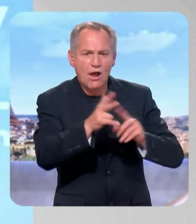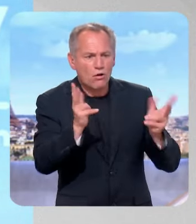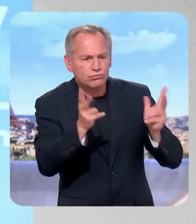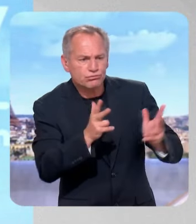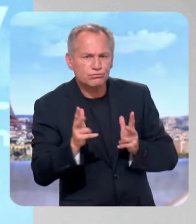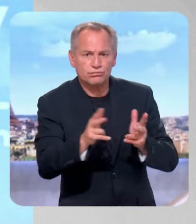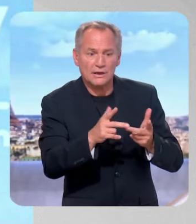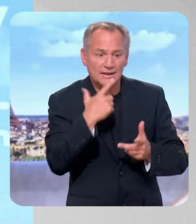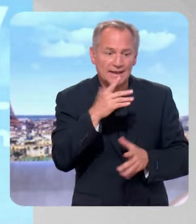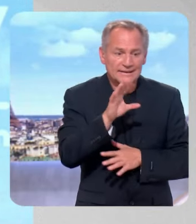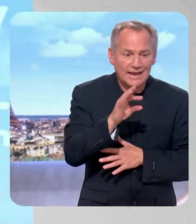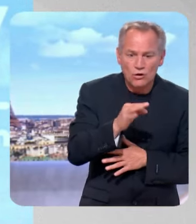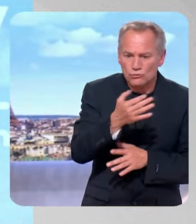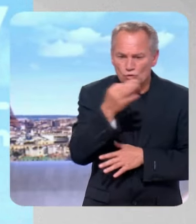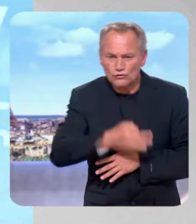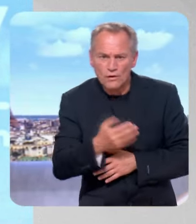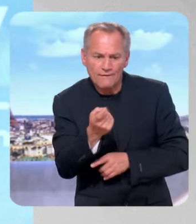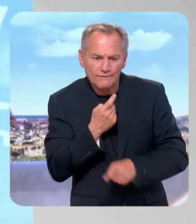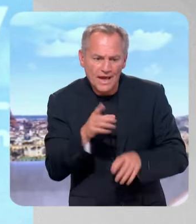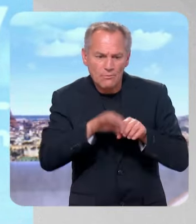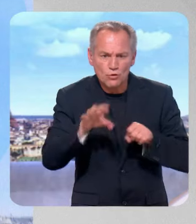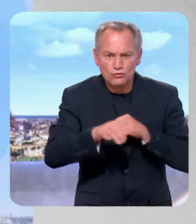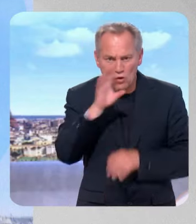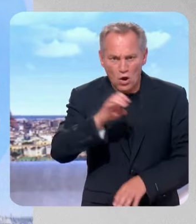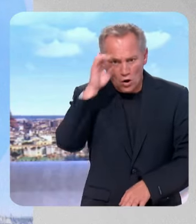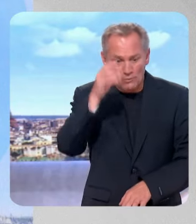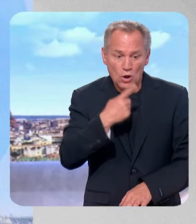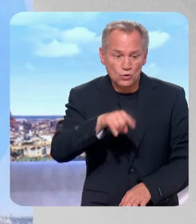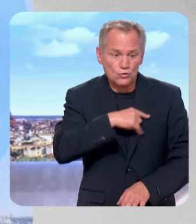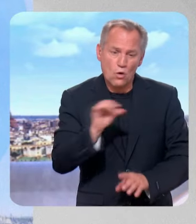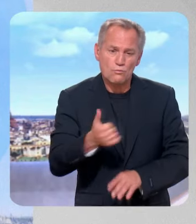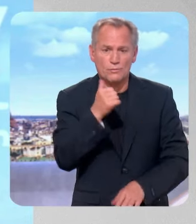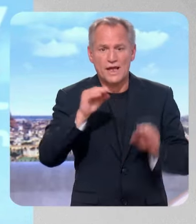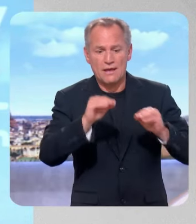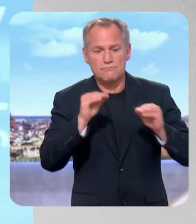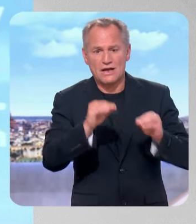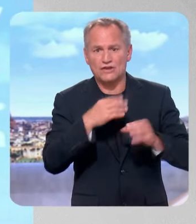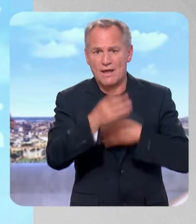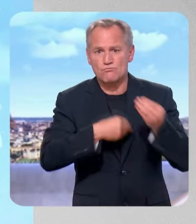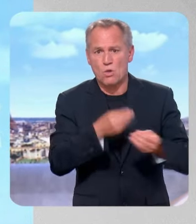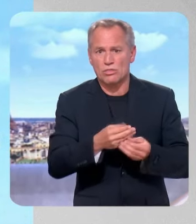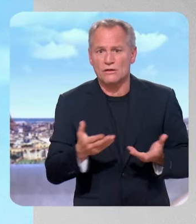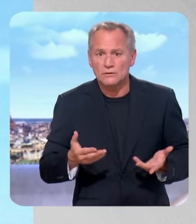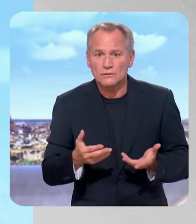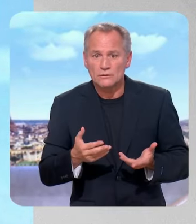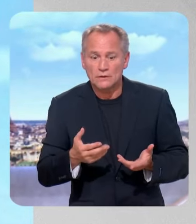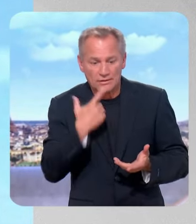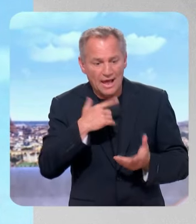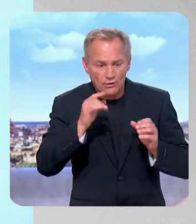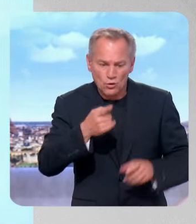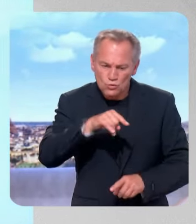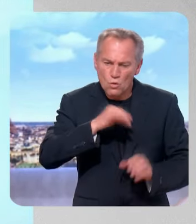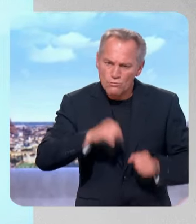% de produits exclusivement européens, comme nous sommes le plus grand marché de la planète, le plus grand marché de consommateurs, ça pourra changer la donne.